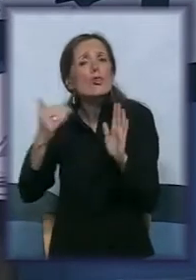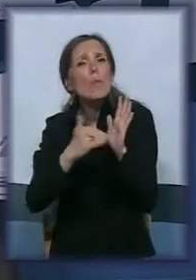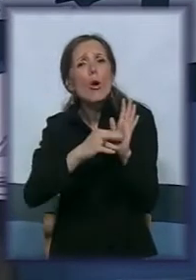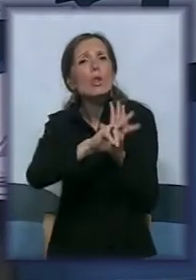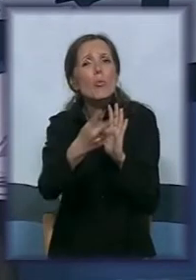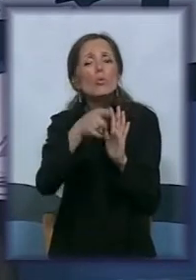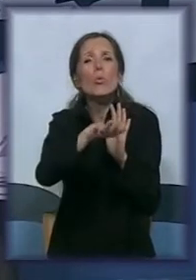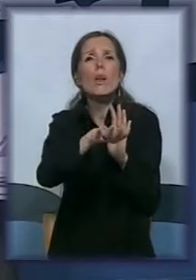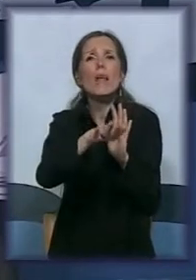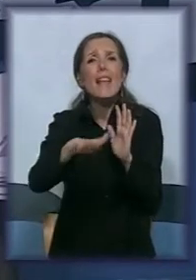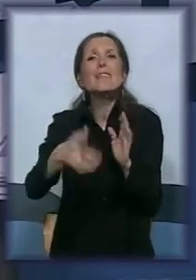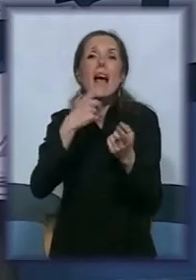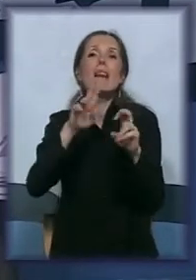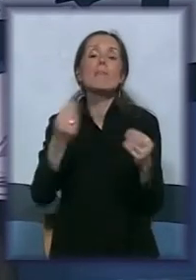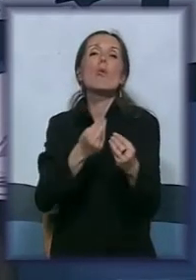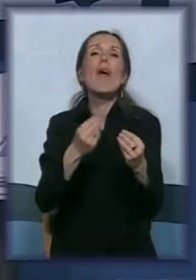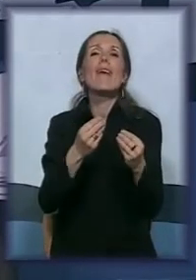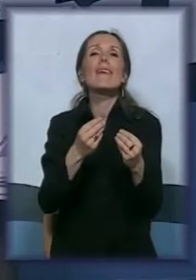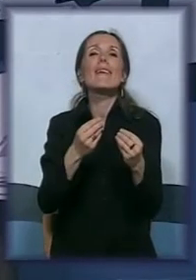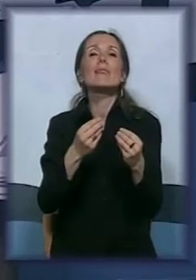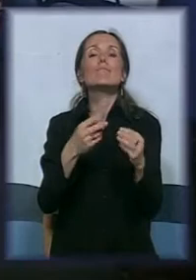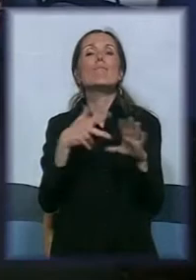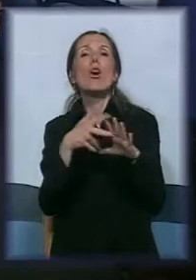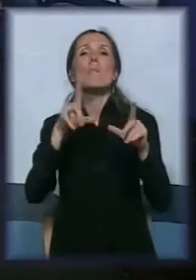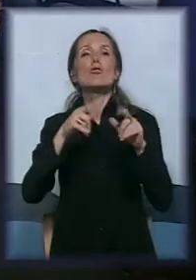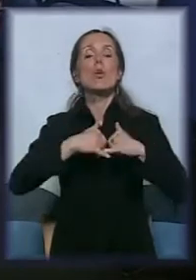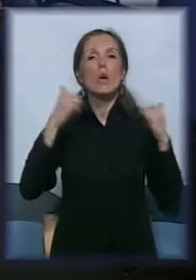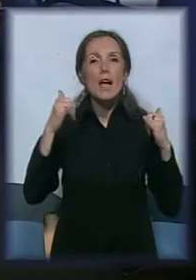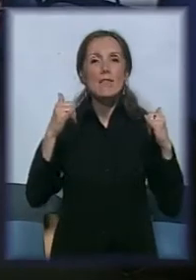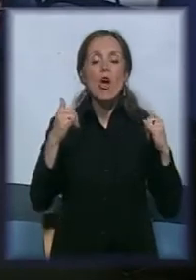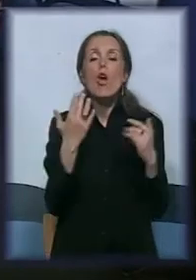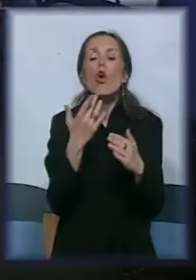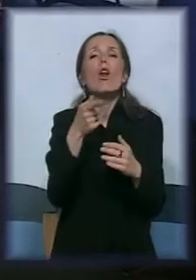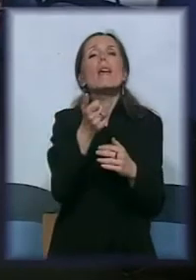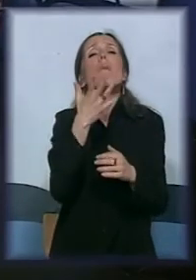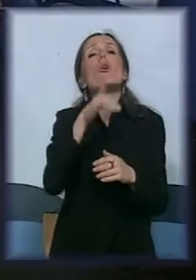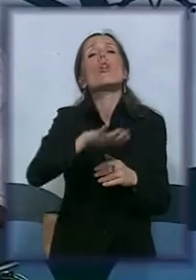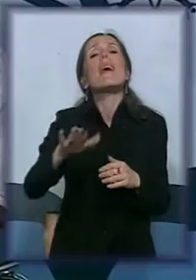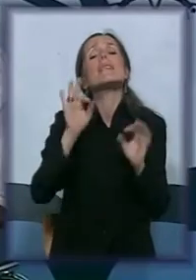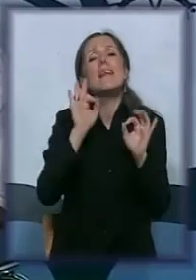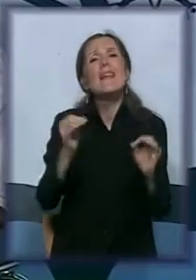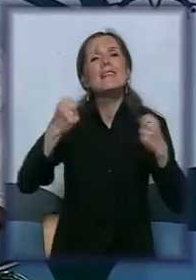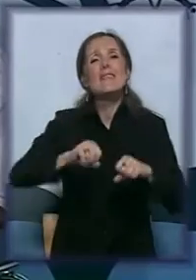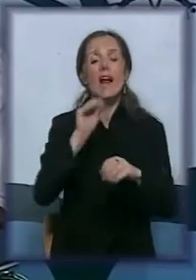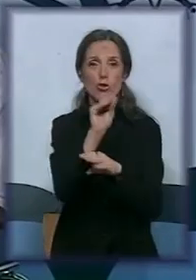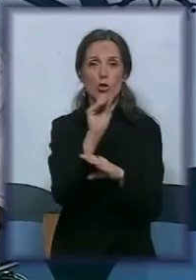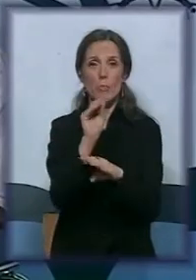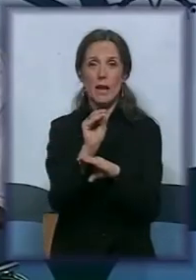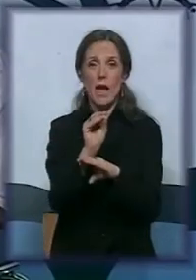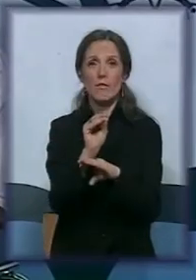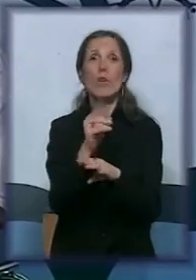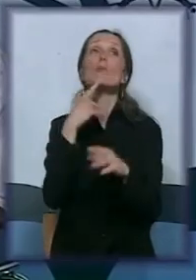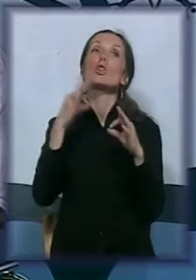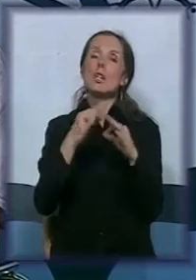poremeće u razvoju. Da. Koliko je se od tog broja dece vama prijavilo, a da se nje zvanišno prijavilo? Da vam kažem nešto, to su jako puno